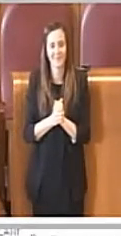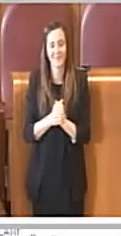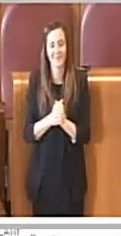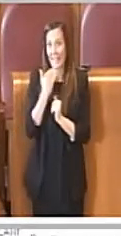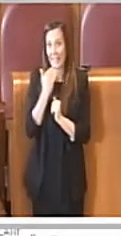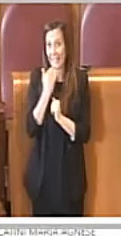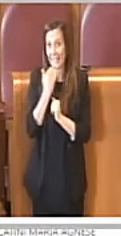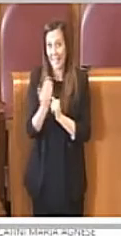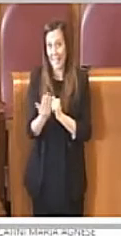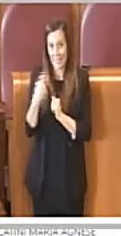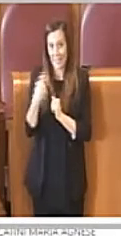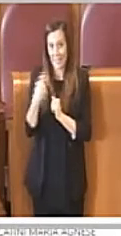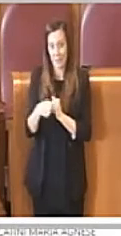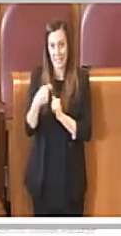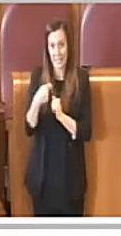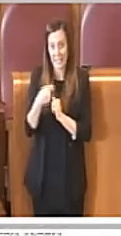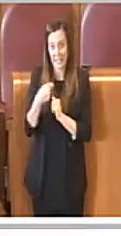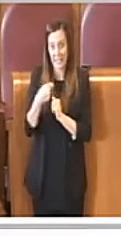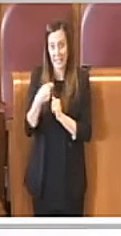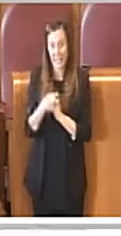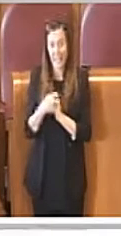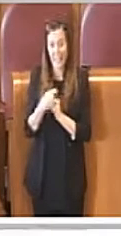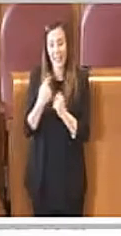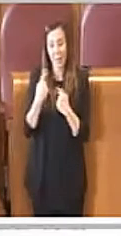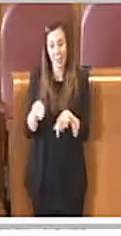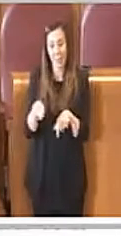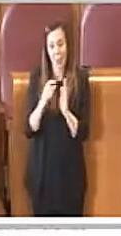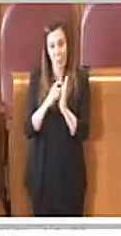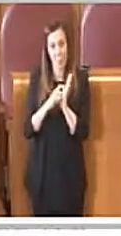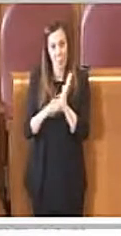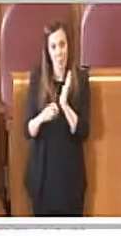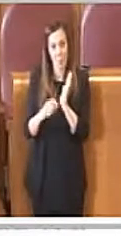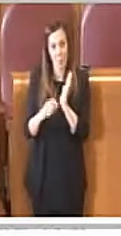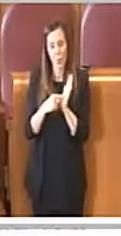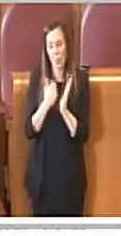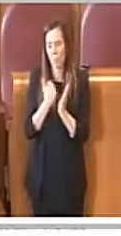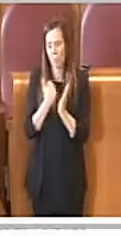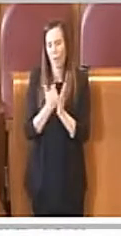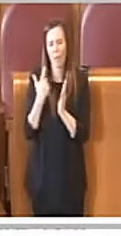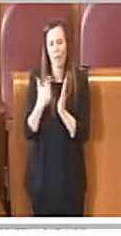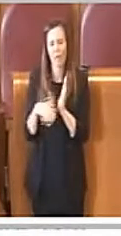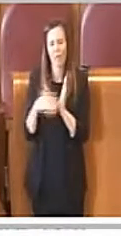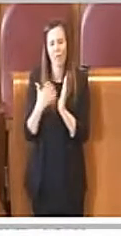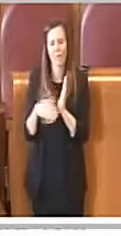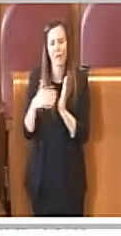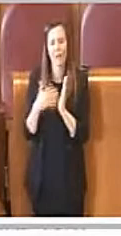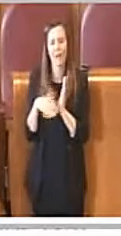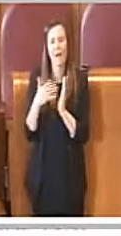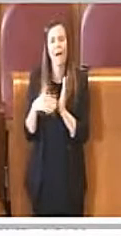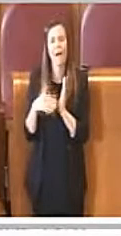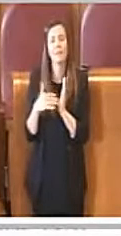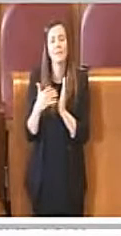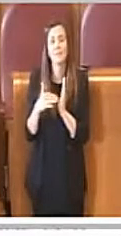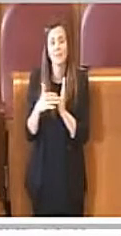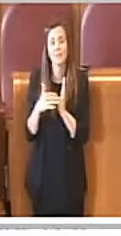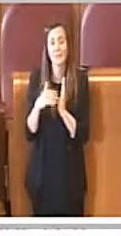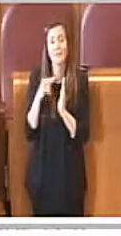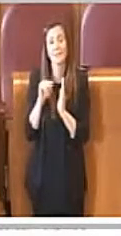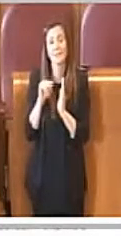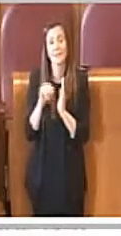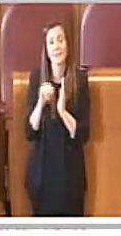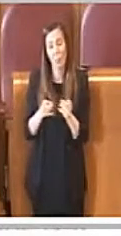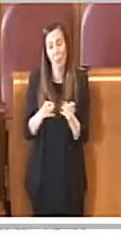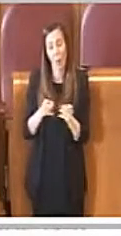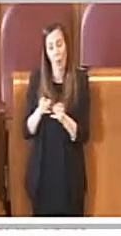Grazie Presidente. Questa è una mozione molto importante. È una mozione molto importante per il momento che